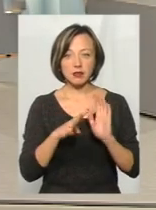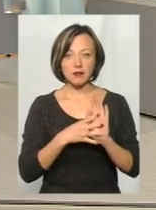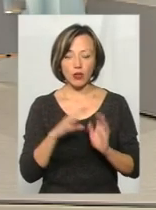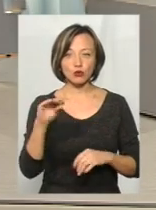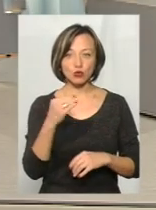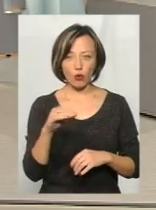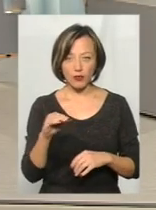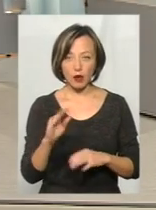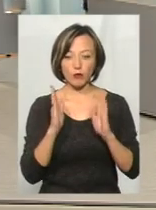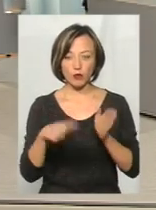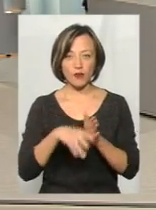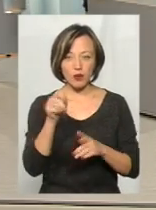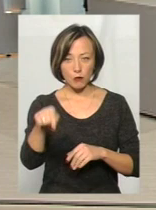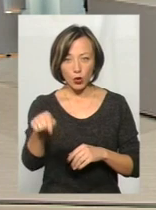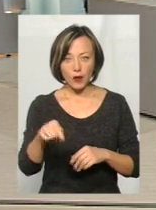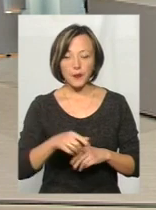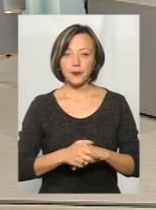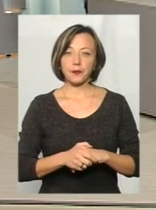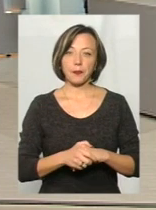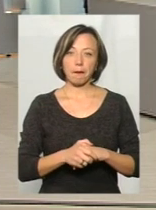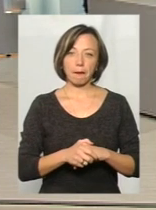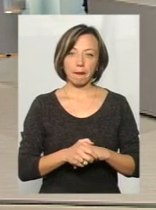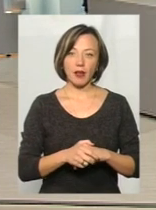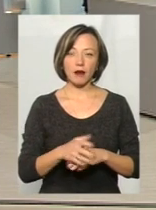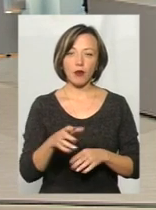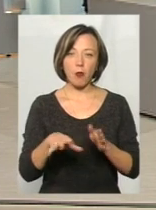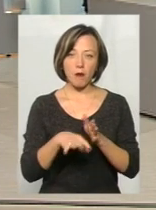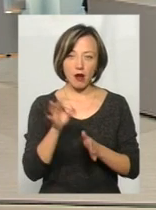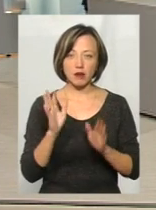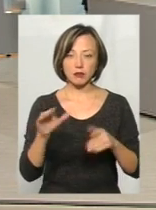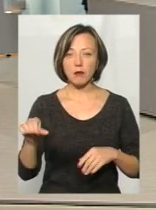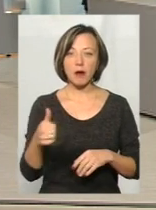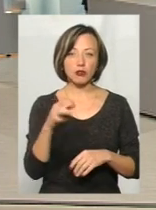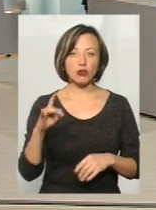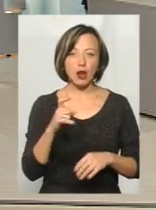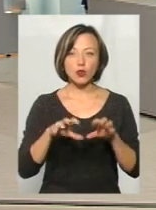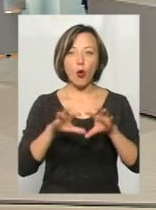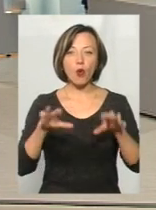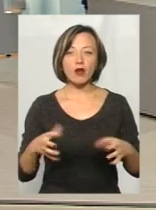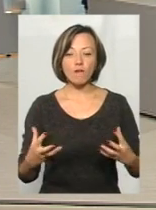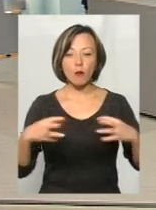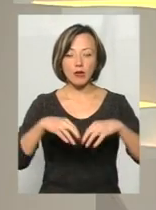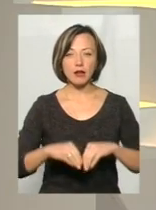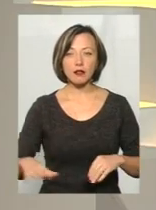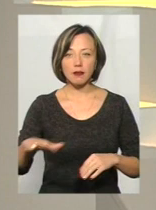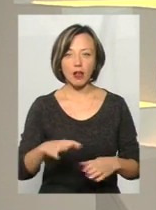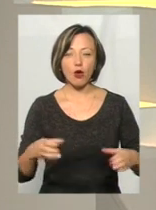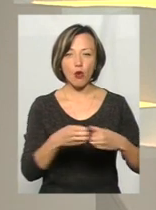жовтня вже будуть обирати вперше голів об'єднаних тергромад,